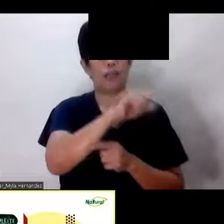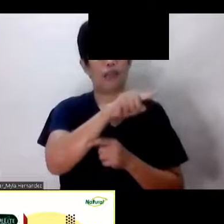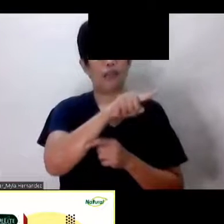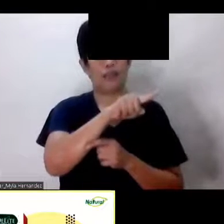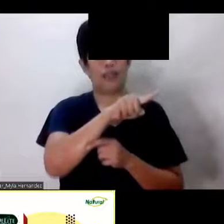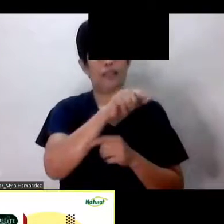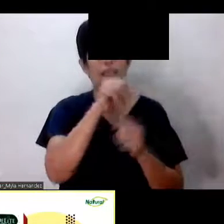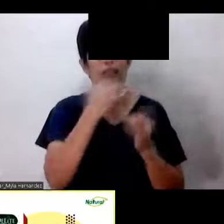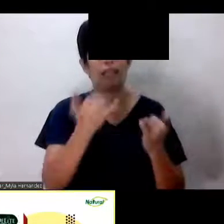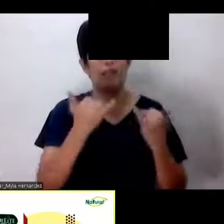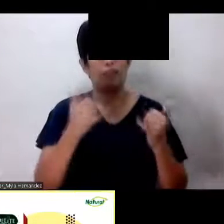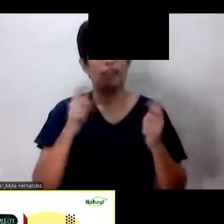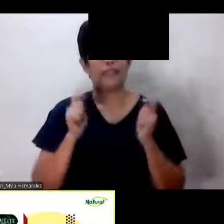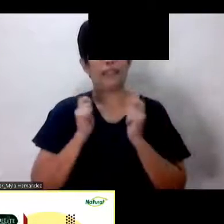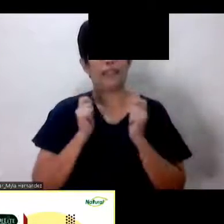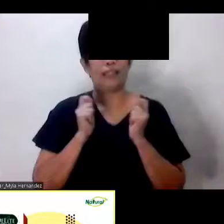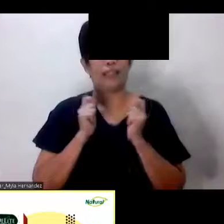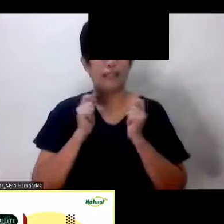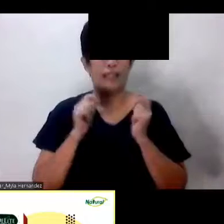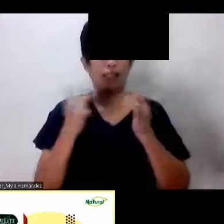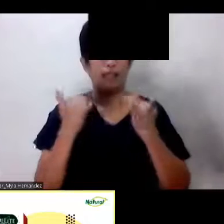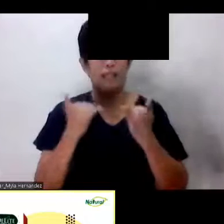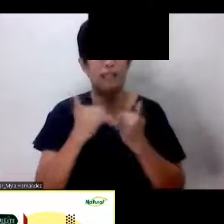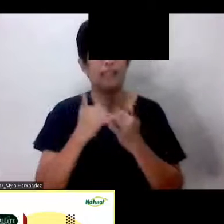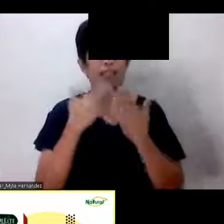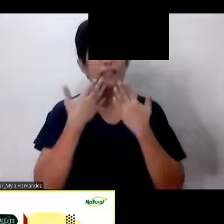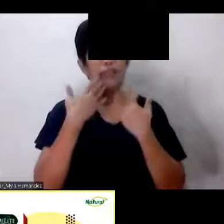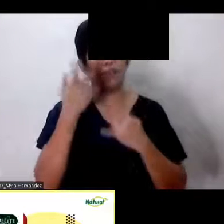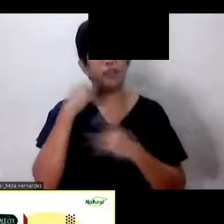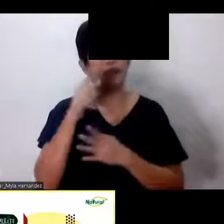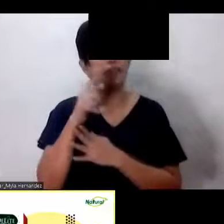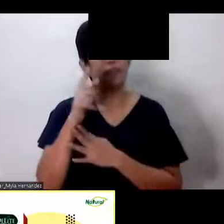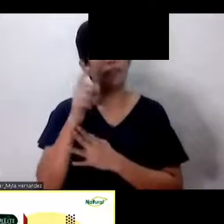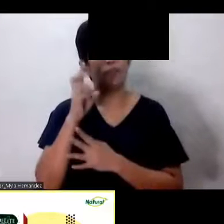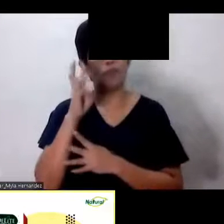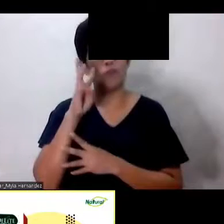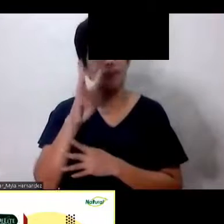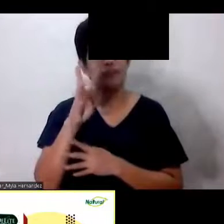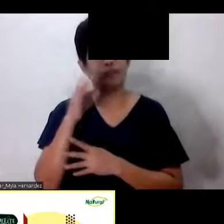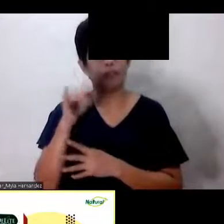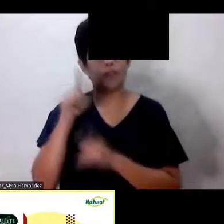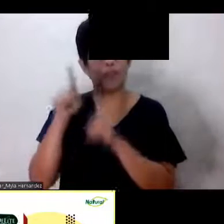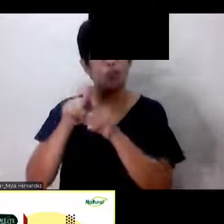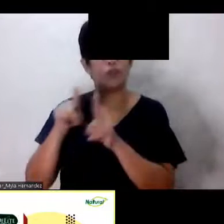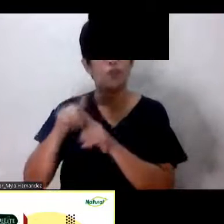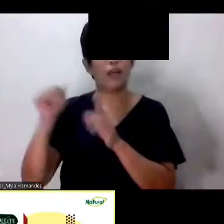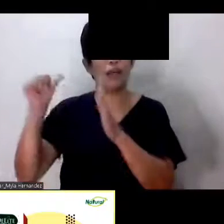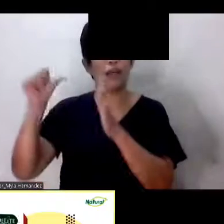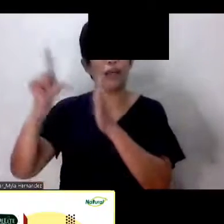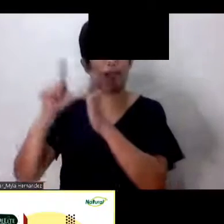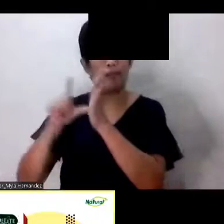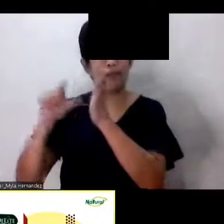maraming pong salamat sa inyong pakikinig. At si Attorney Julie Aquitania na ang COO ng